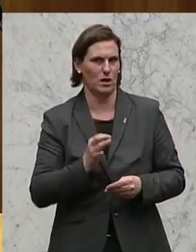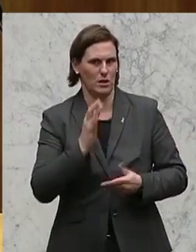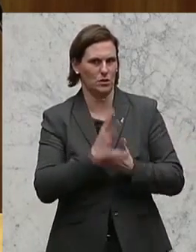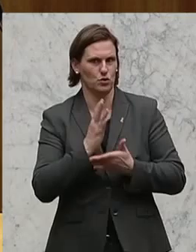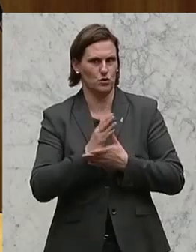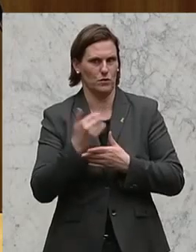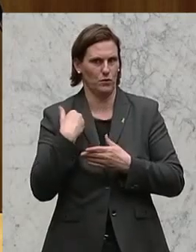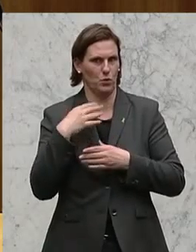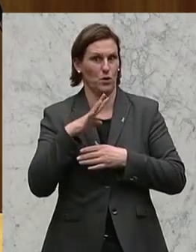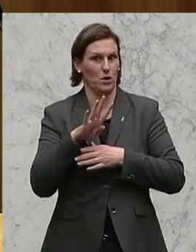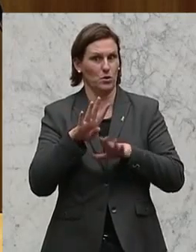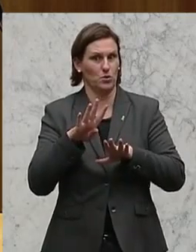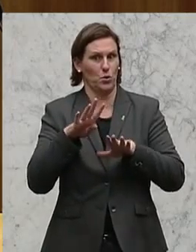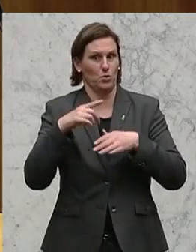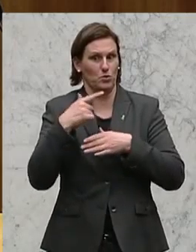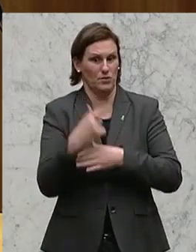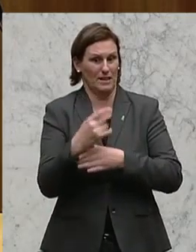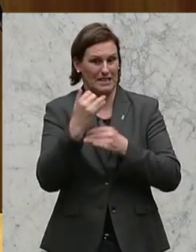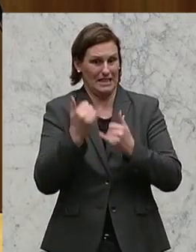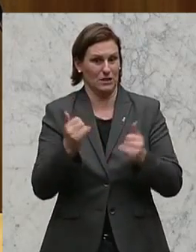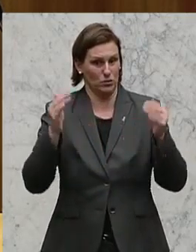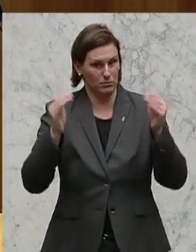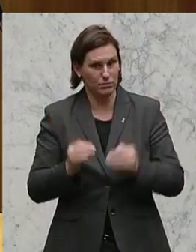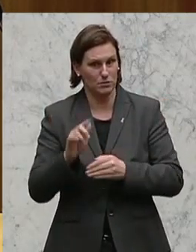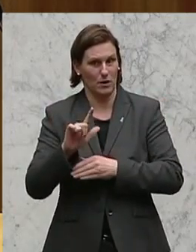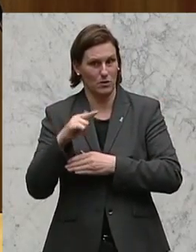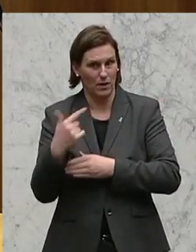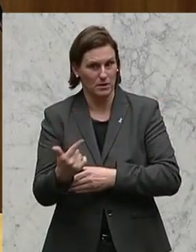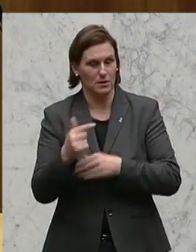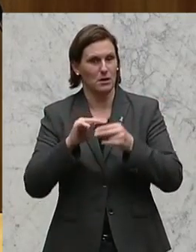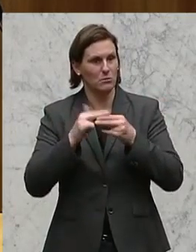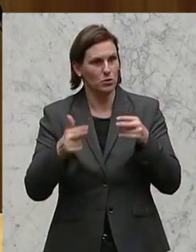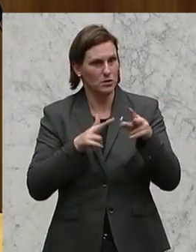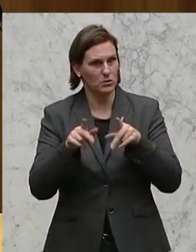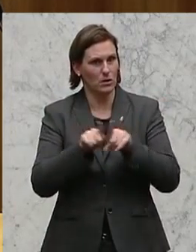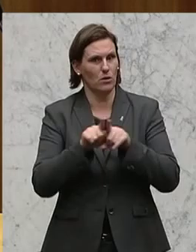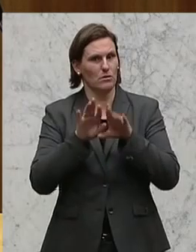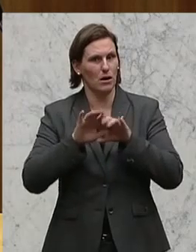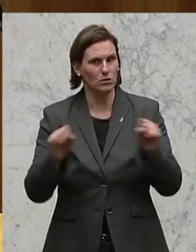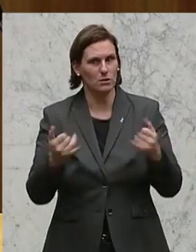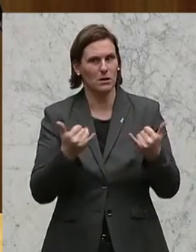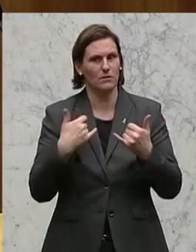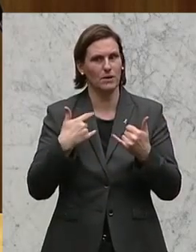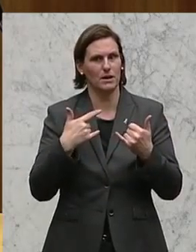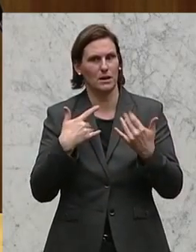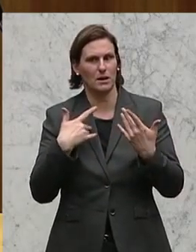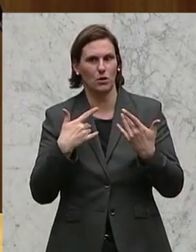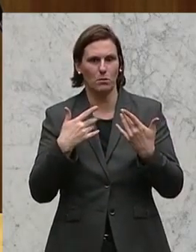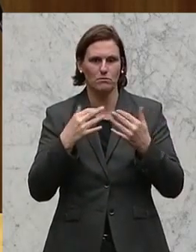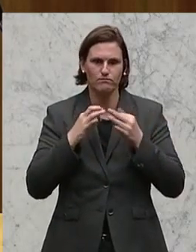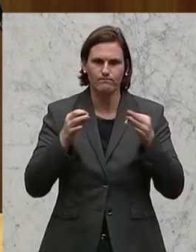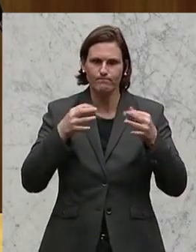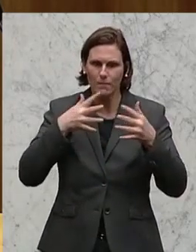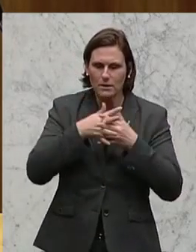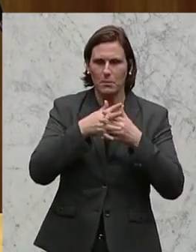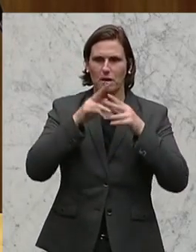29 auf 22 reduziert worden. Die Bundesregierung hat sich auch festgelegt, eine Effizienzstudie durchzuführen, die wird auch